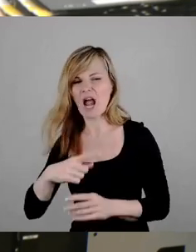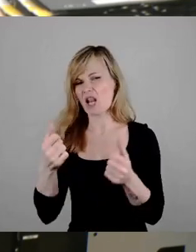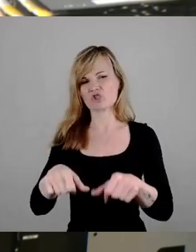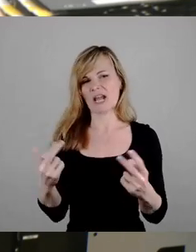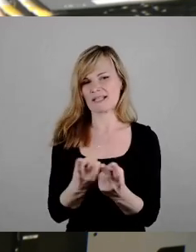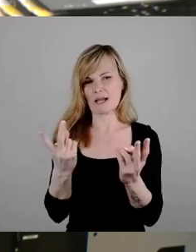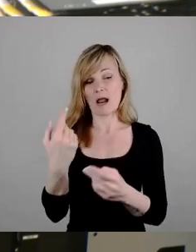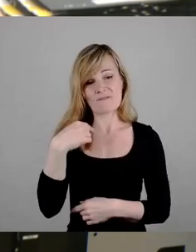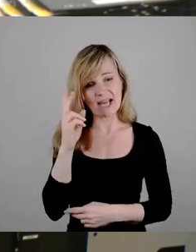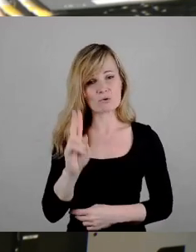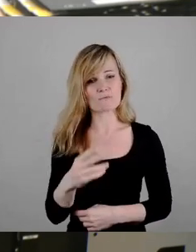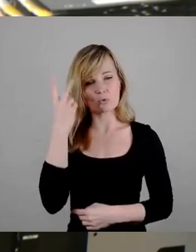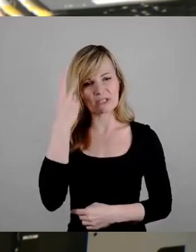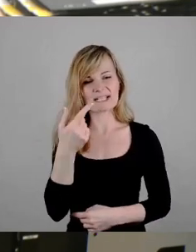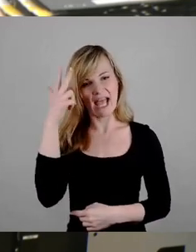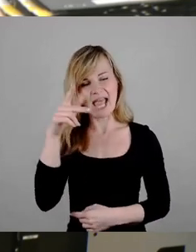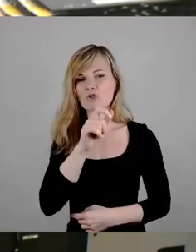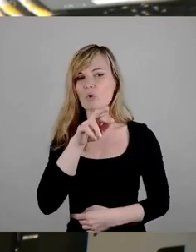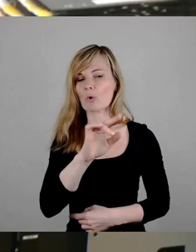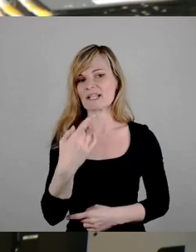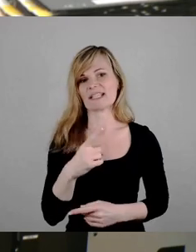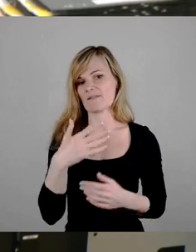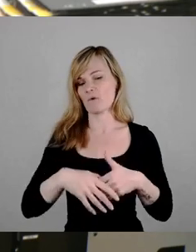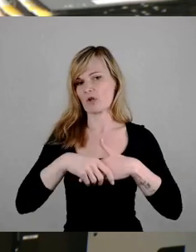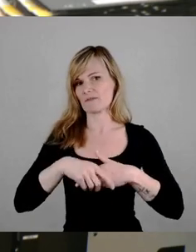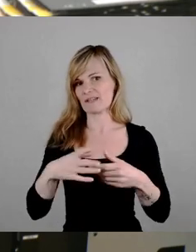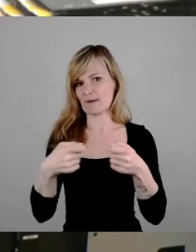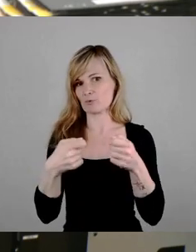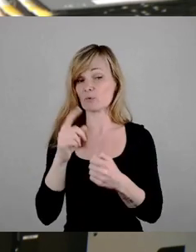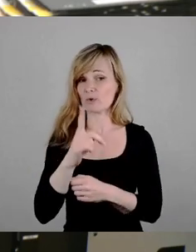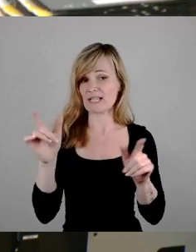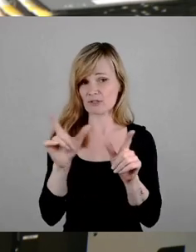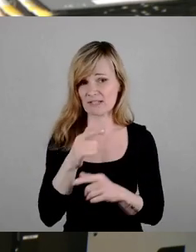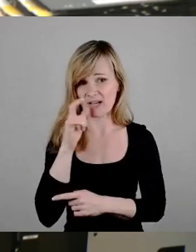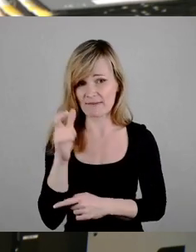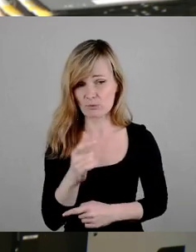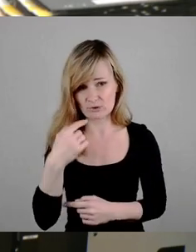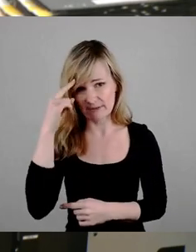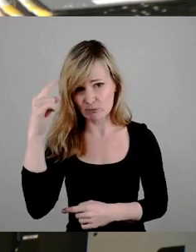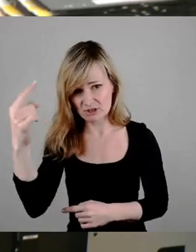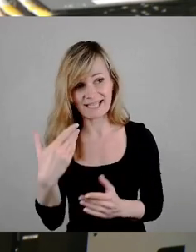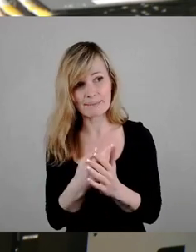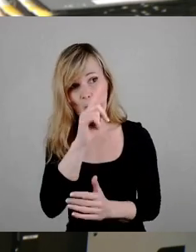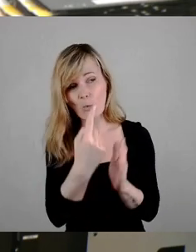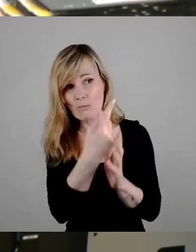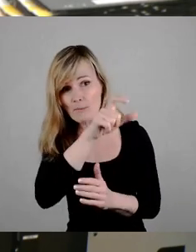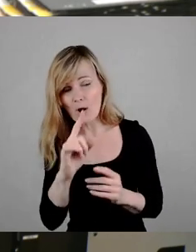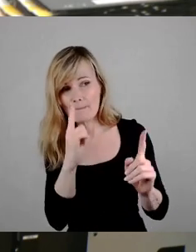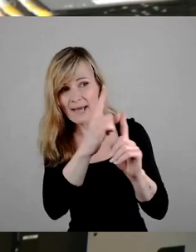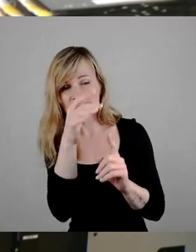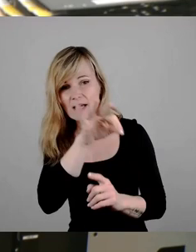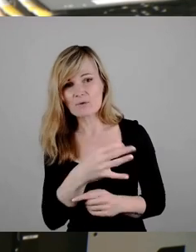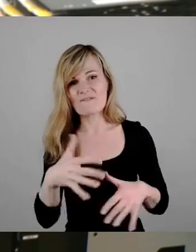dieser Herr Schröder nicht aus freundschaftlicher Verbundenheit und gesellschaftlichem Verantwortungsbewusstsein dem Oberbürgermeister zu den fettesten